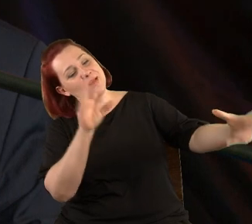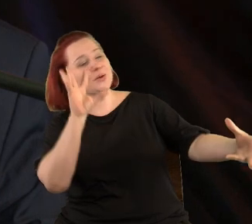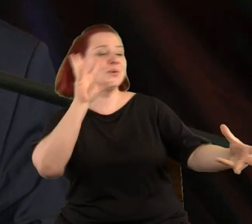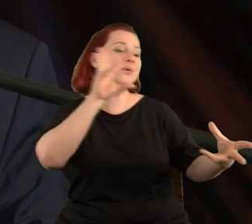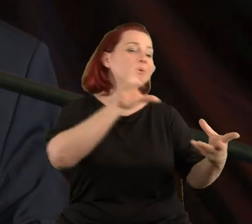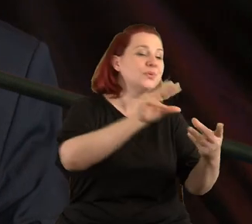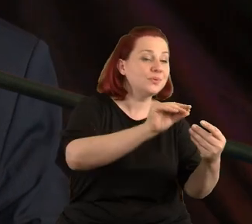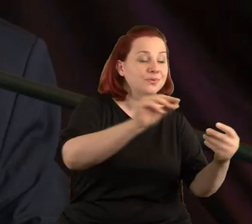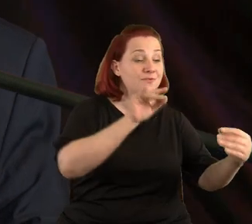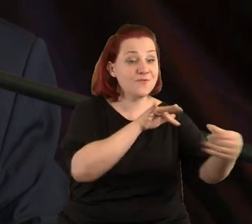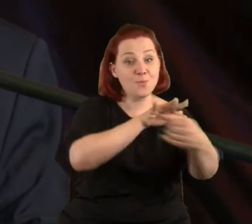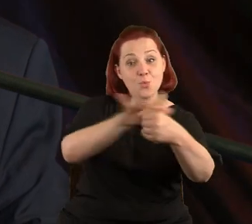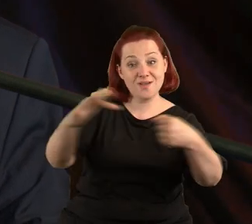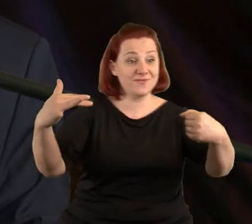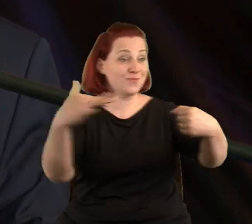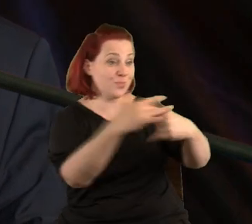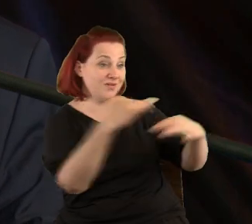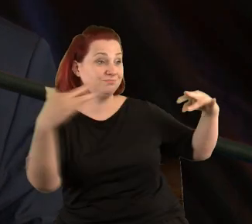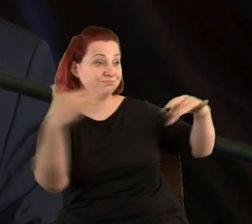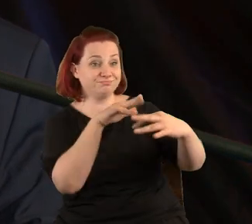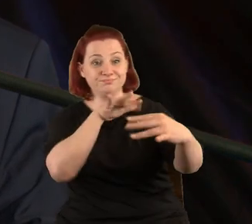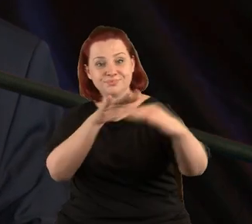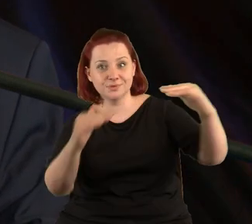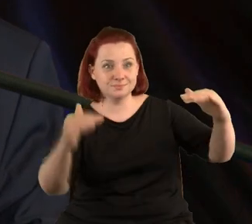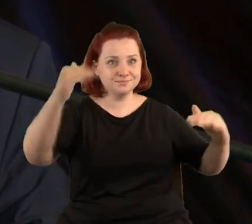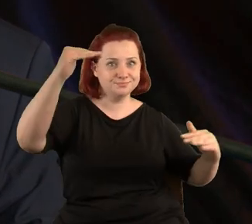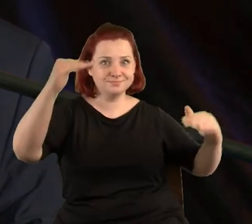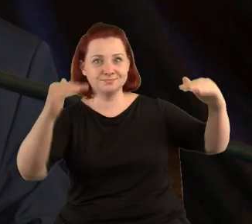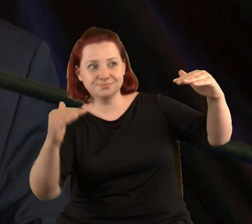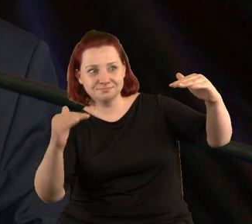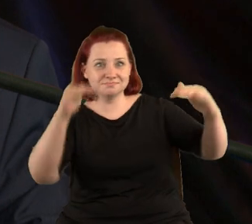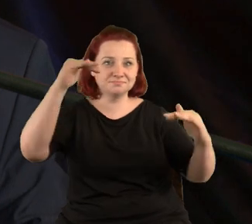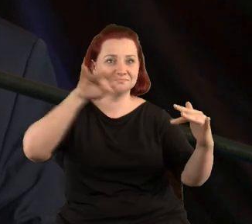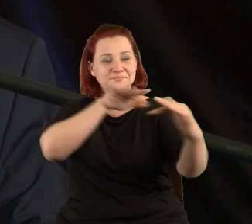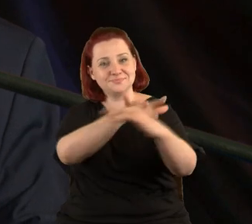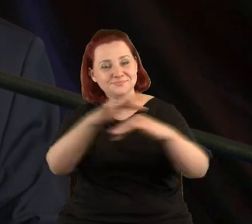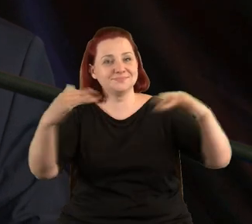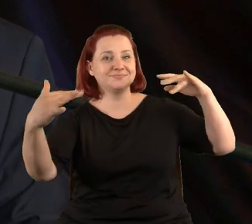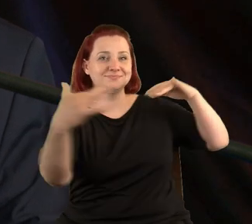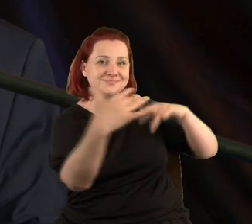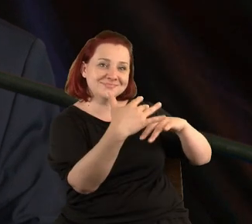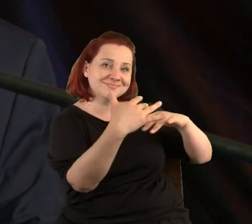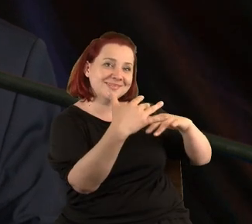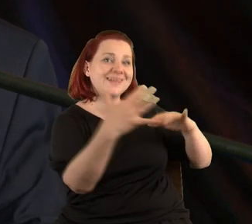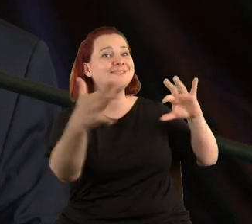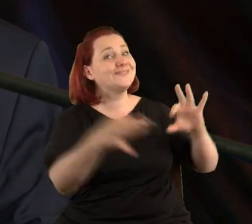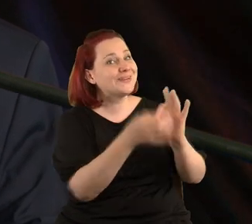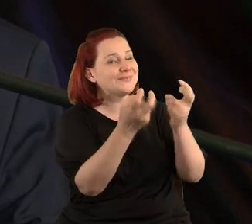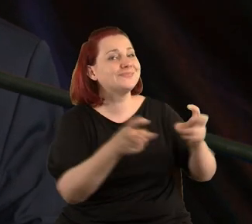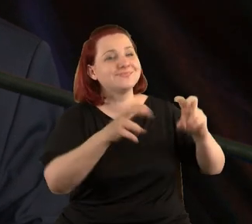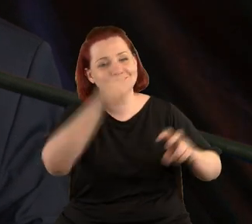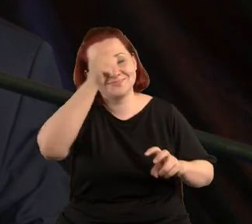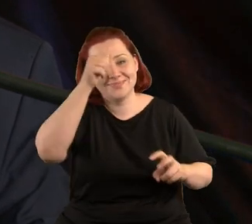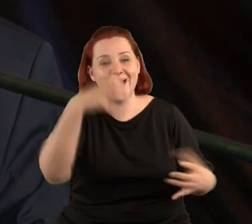ich wzajemnych wpływów i przewag tworzą swoisty spektrum zwane potocznie